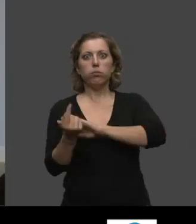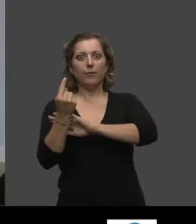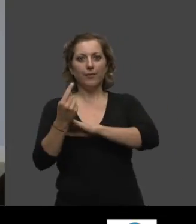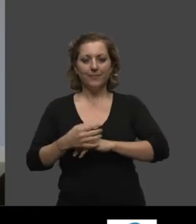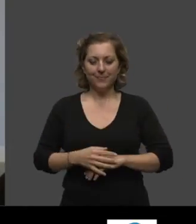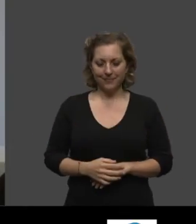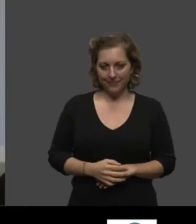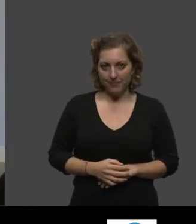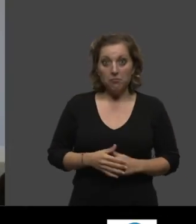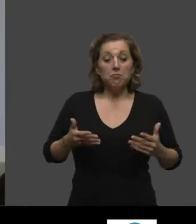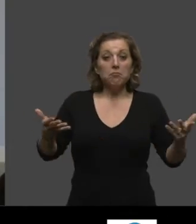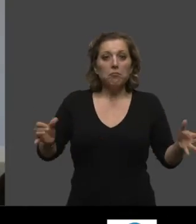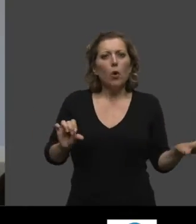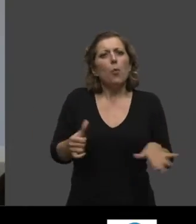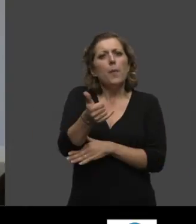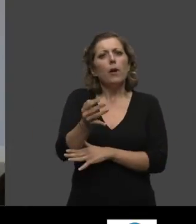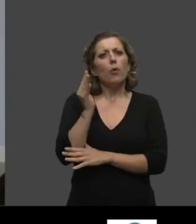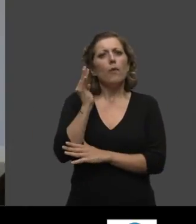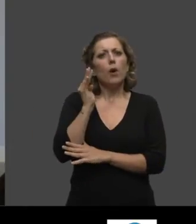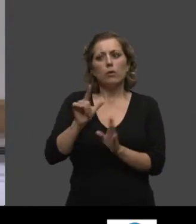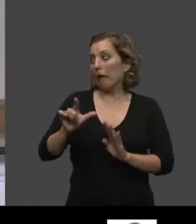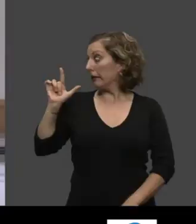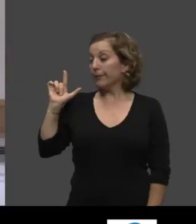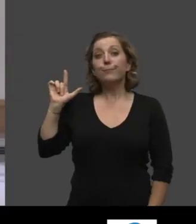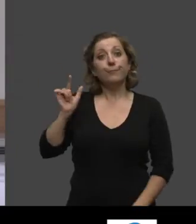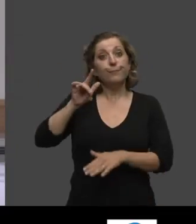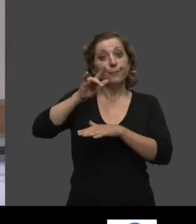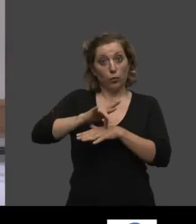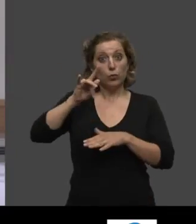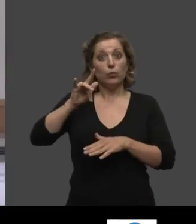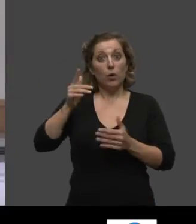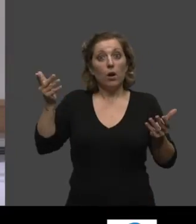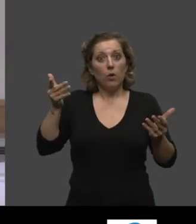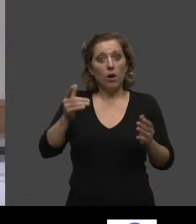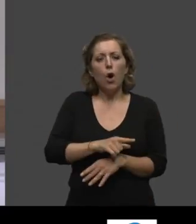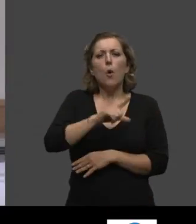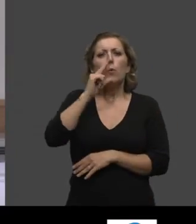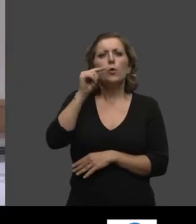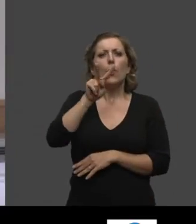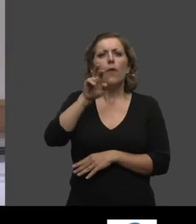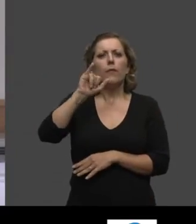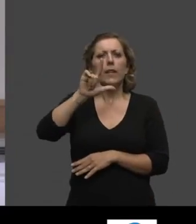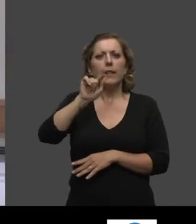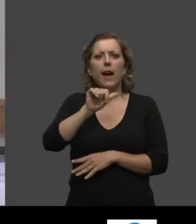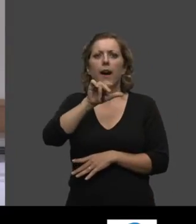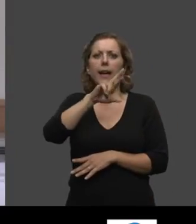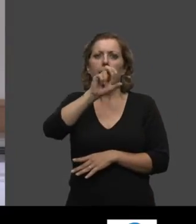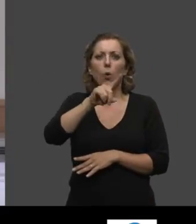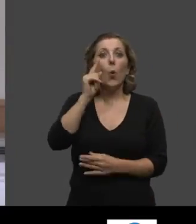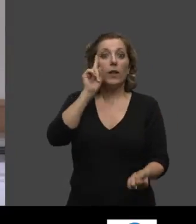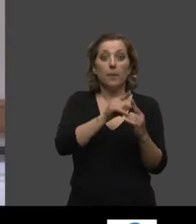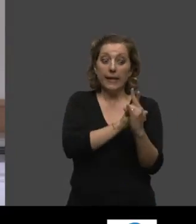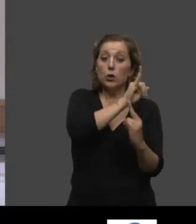Alors, nous avons eu une première conférence lundi dernier, avec Georges Vigarello, qui était sur l'histoire de l